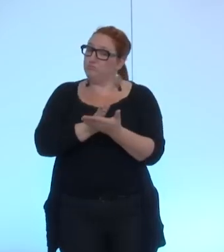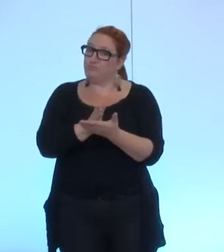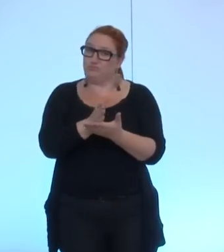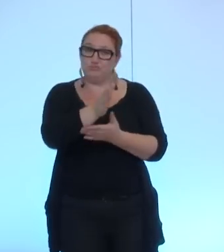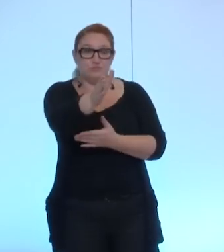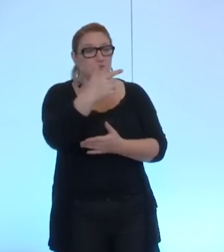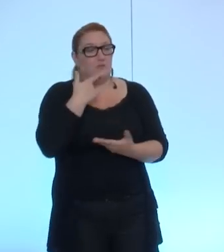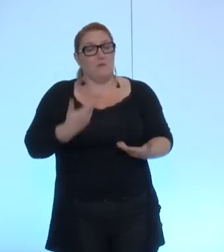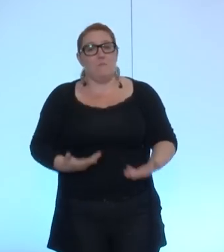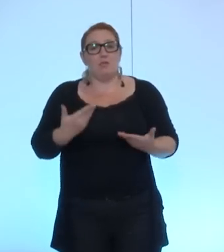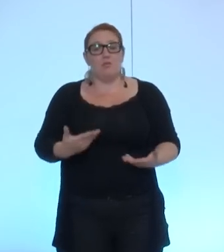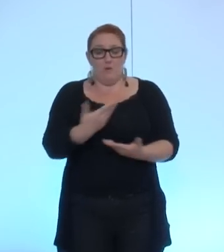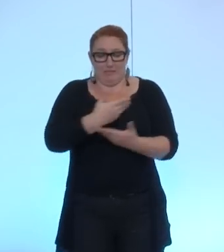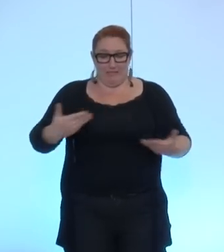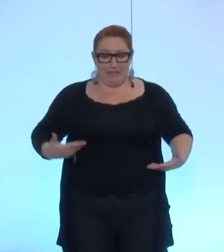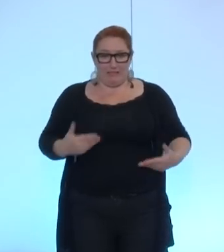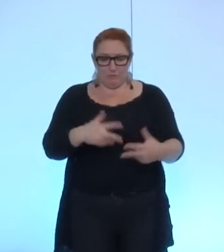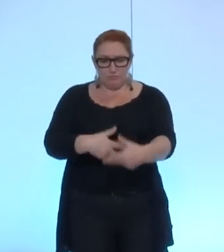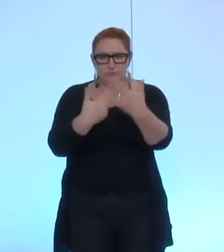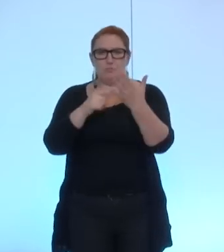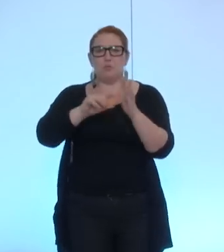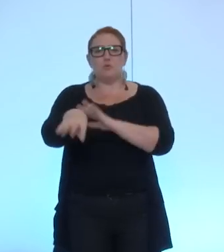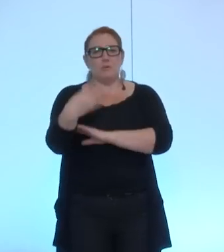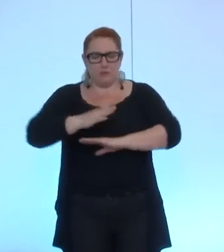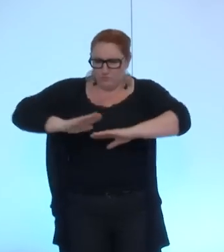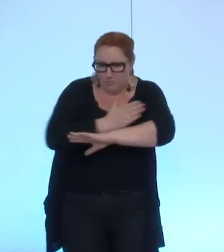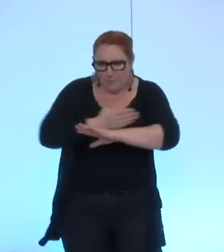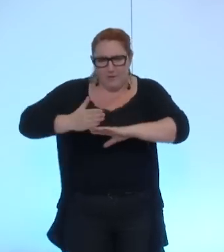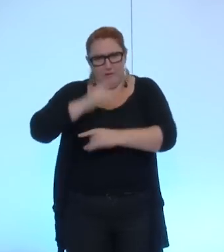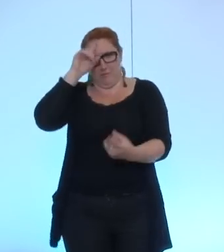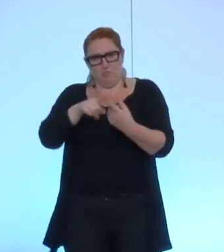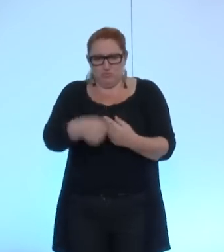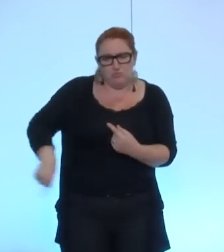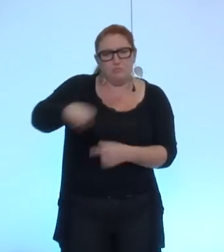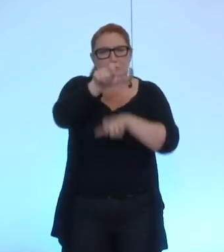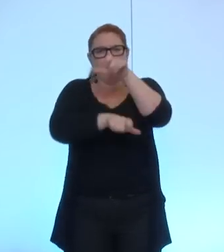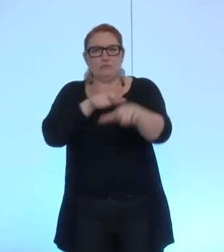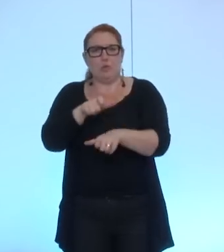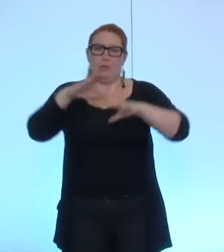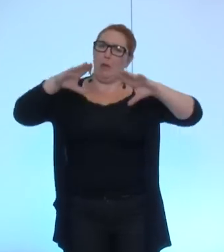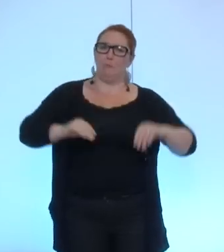les enjeux de cette dernière séquence de 2014 dans l'intérêt des grenobloises et des grenobloises.